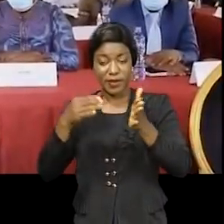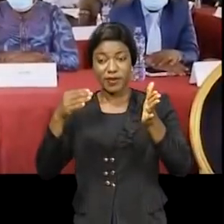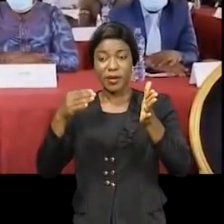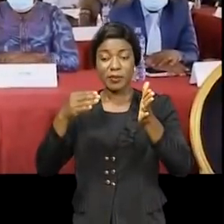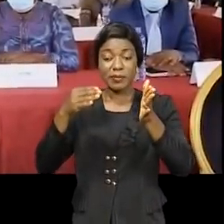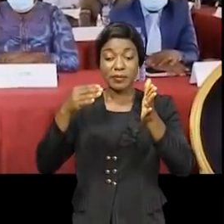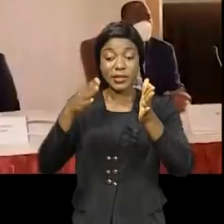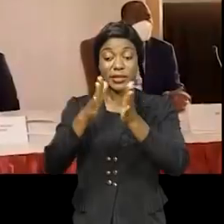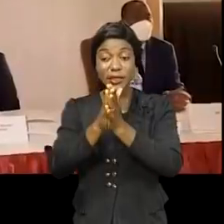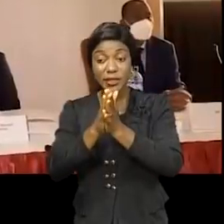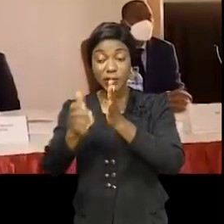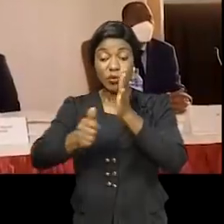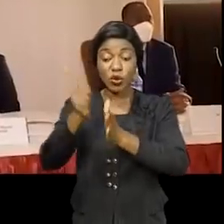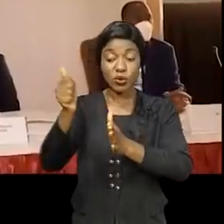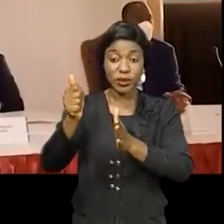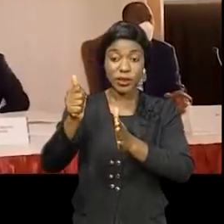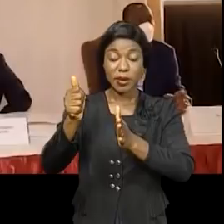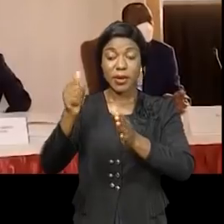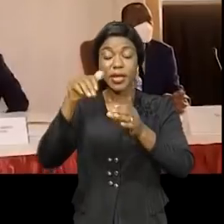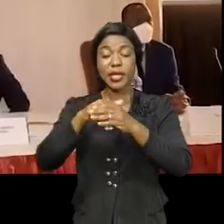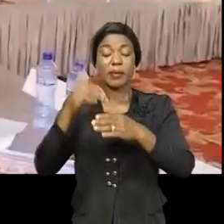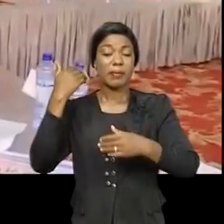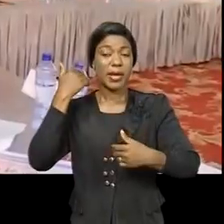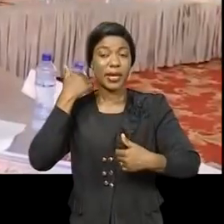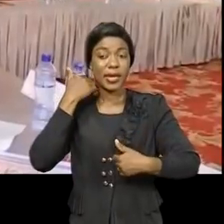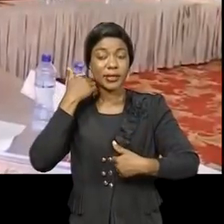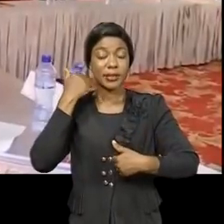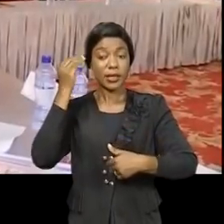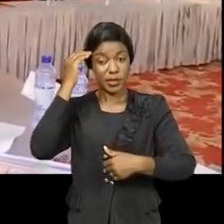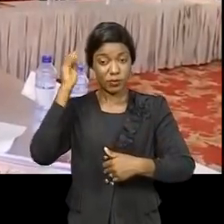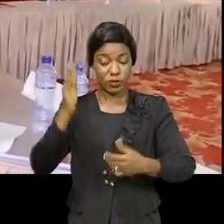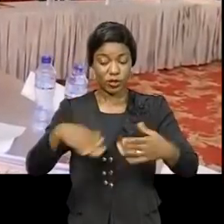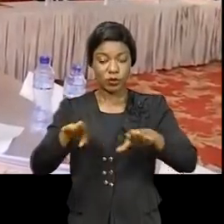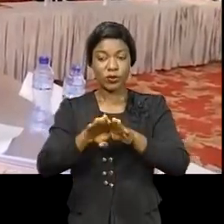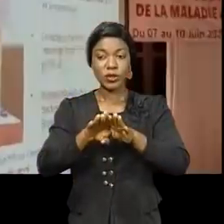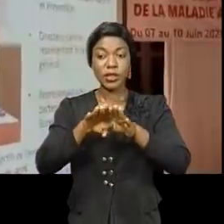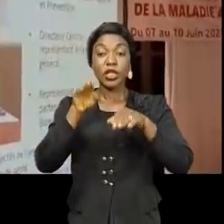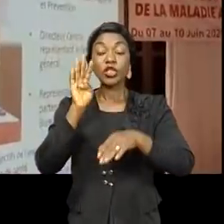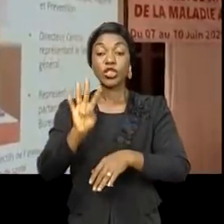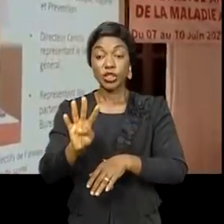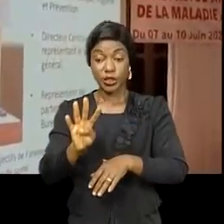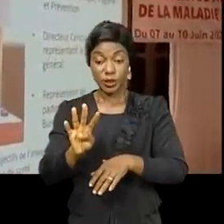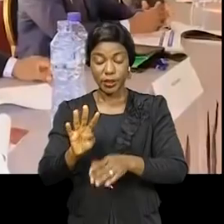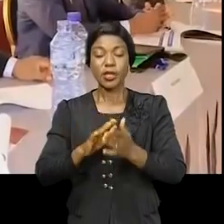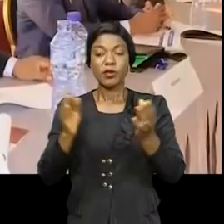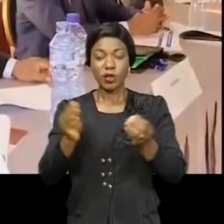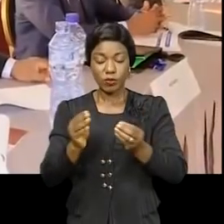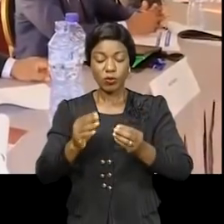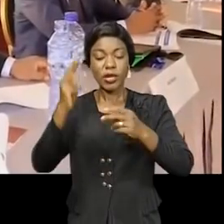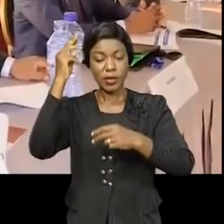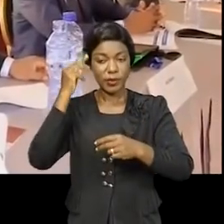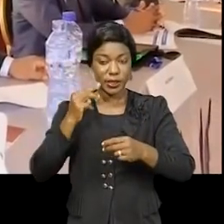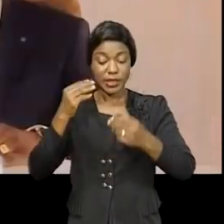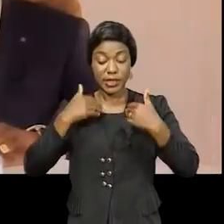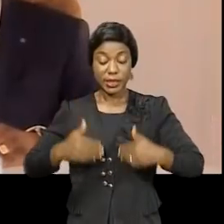11e et 12e épidémies de maladies à virus Ebola se sont clôturés jeudi 10 juin 2021. C'est le ministre de la Santé publique, Hygiène et